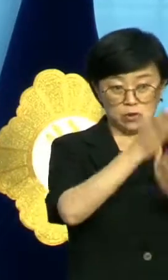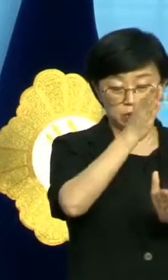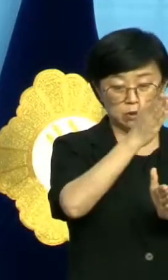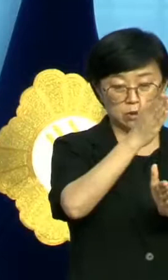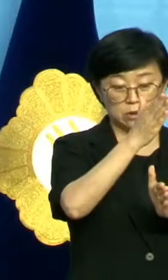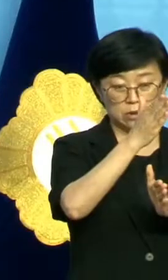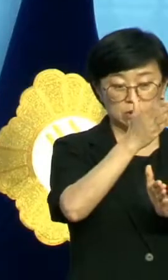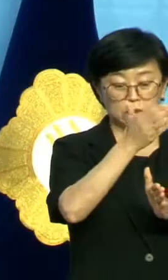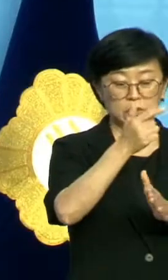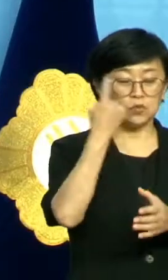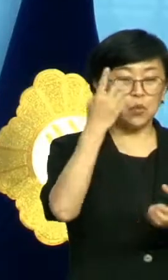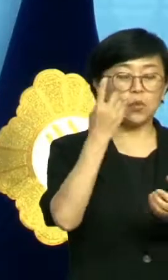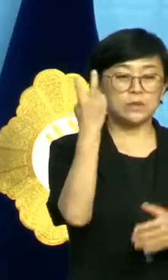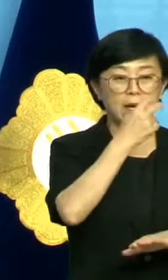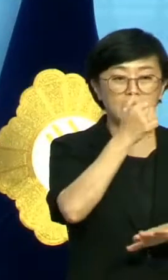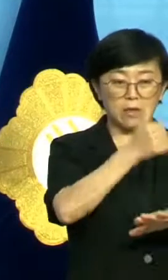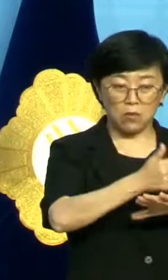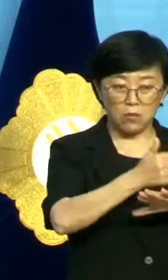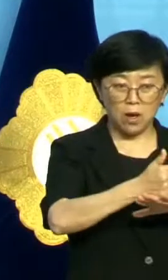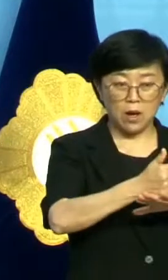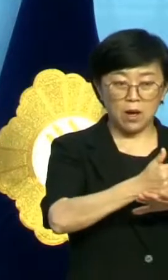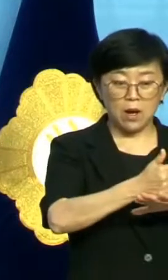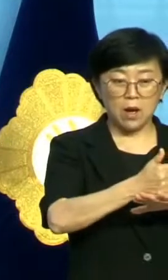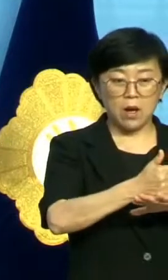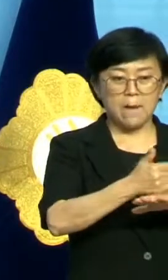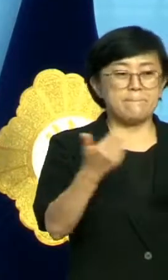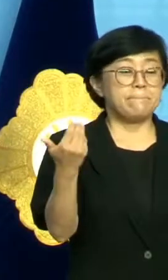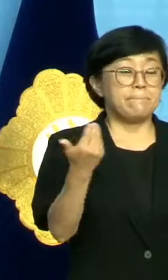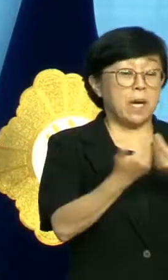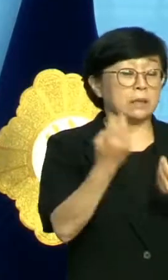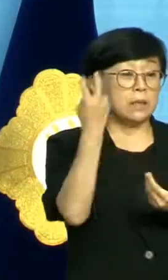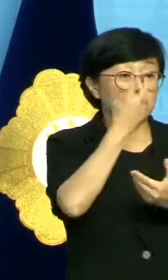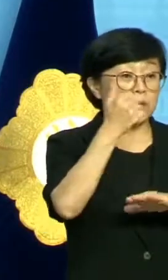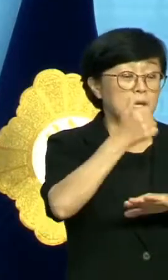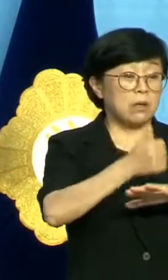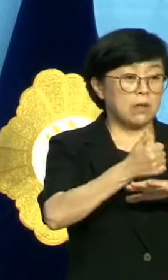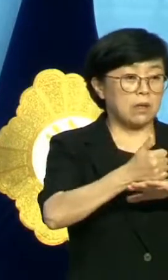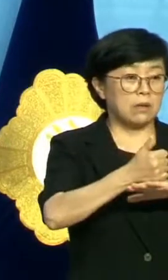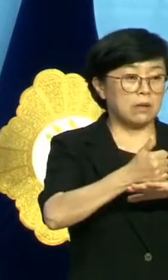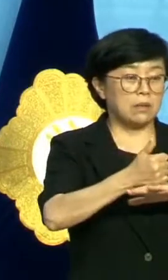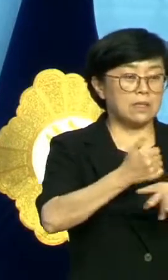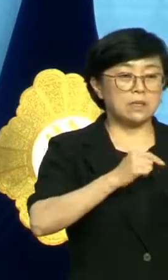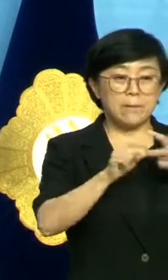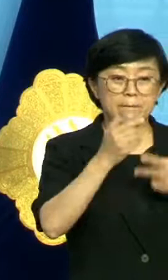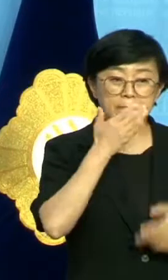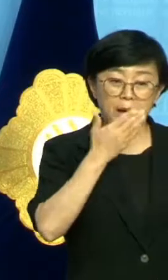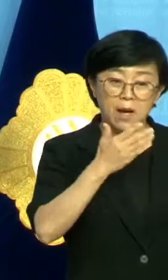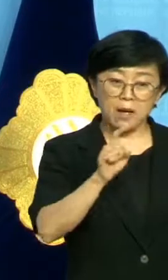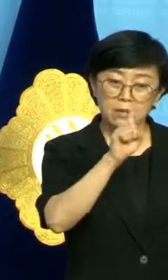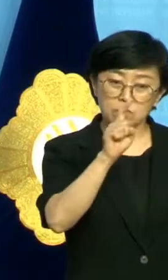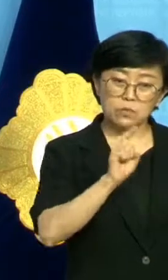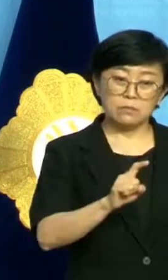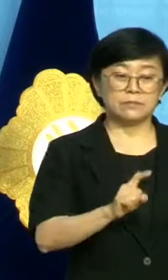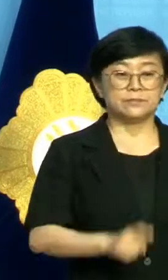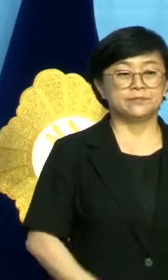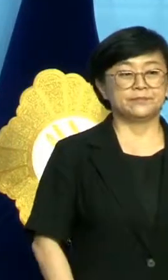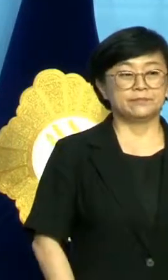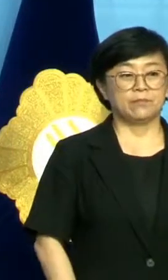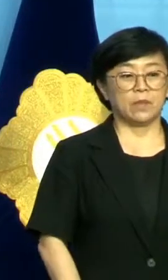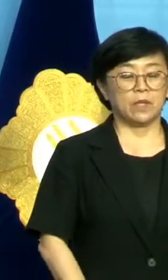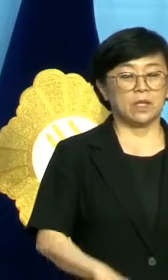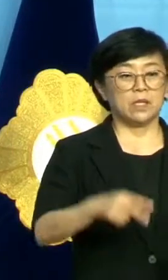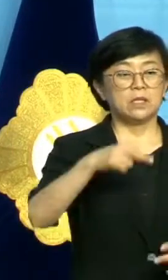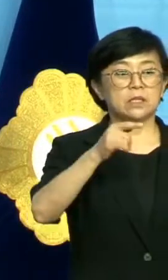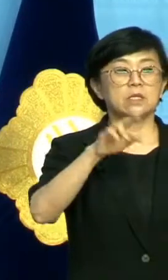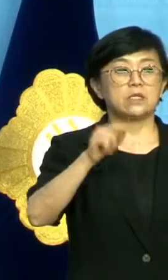한길 리서치와 능률협회의 상반된 조사 결과를 어떻게 이해해야 할까요? 산자부